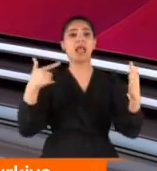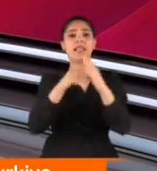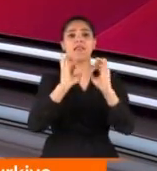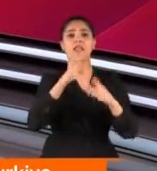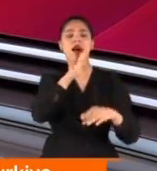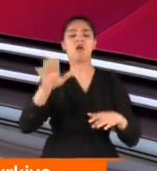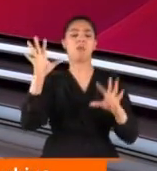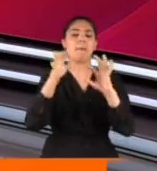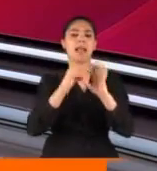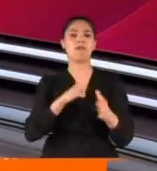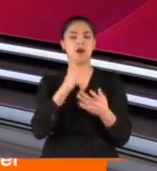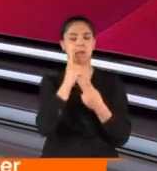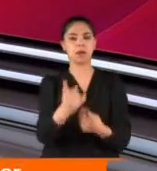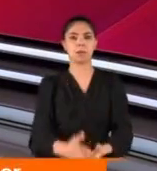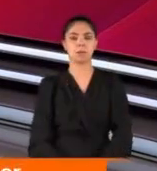Avrupa Birliği vardı.